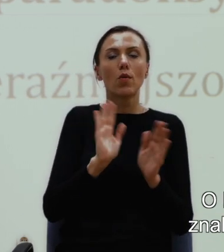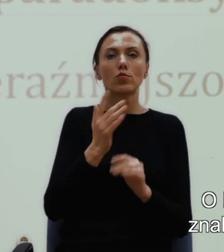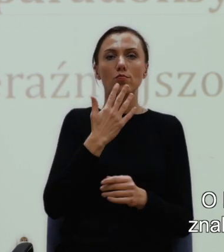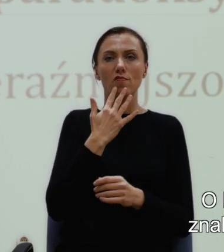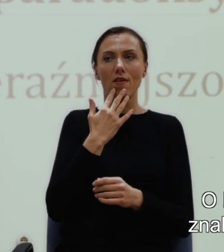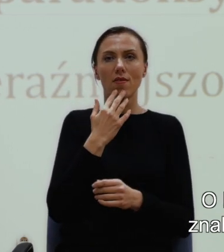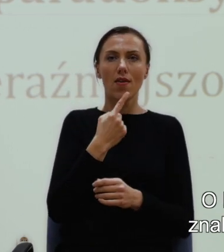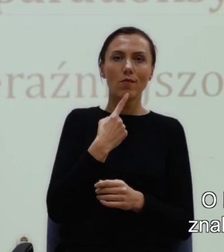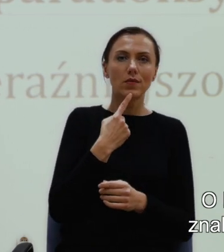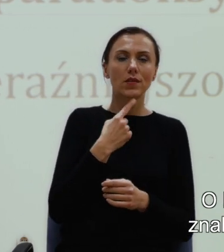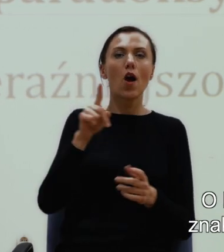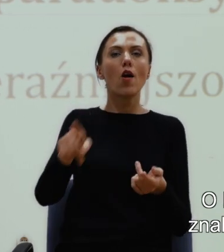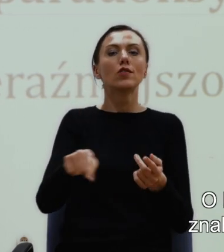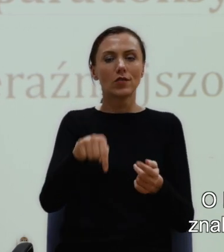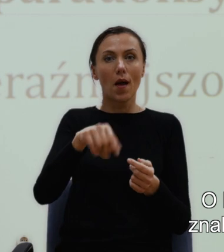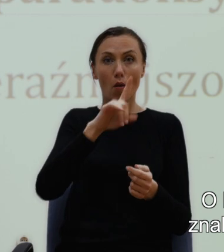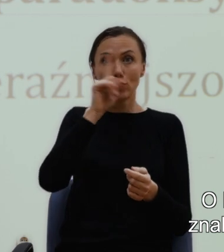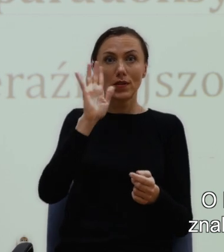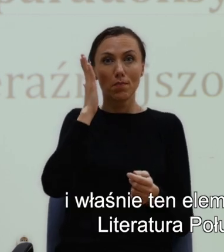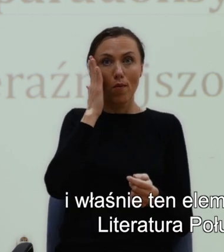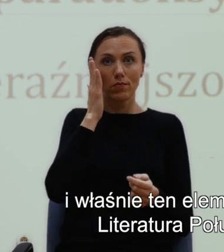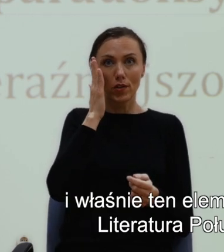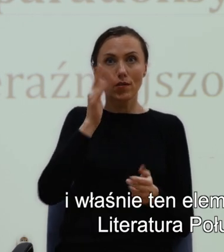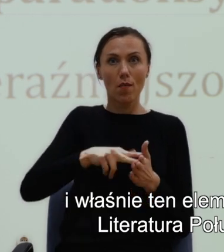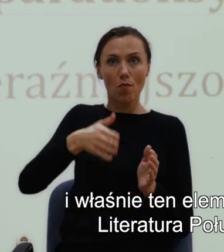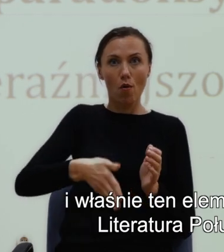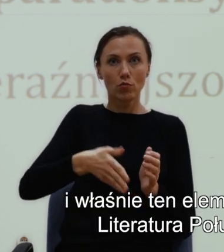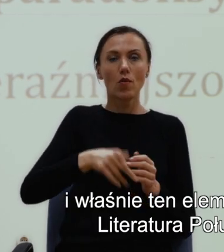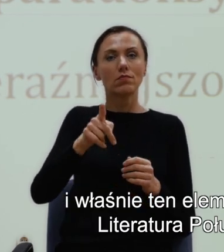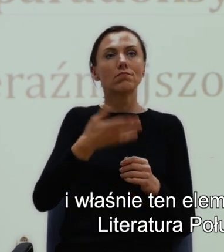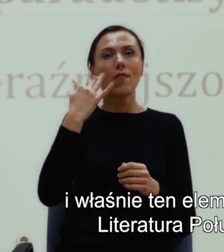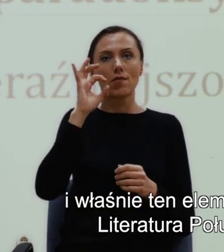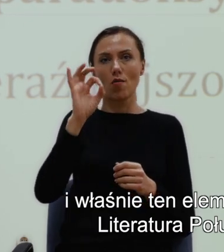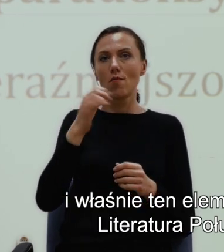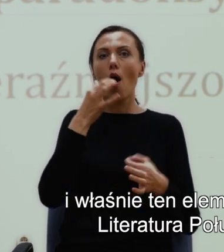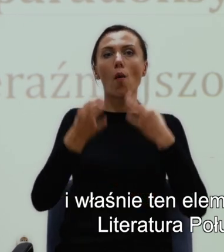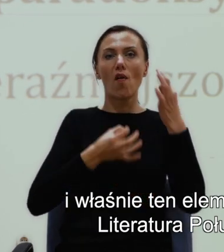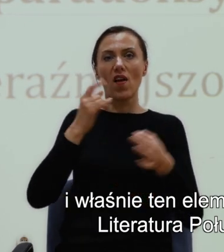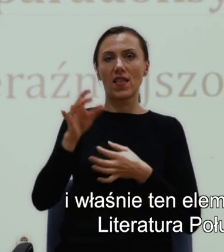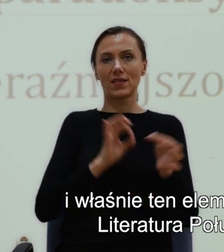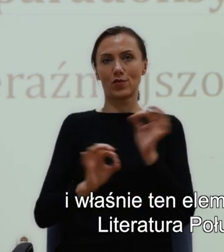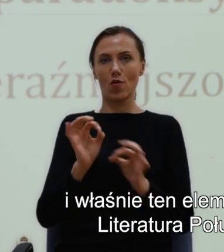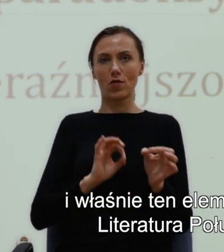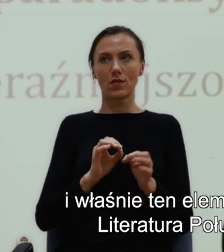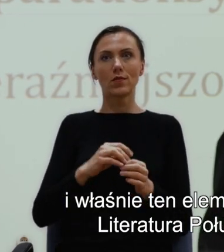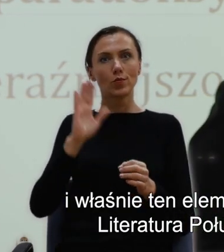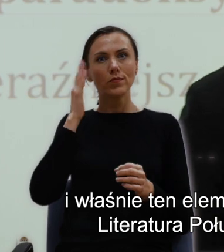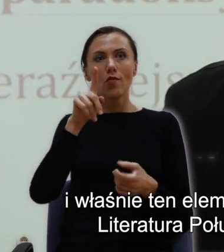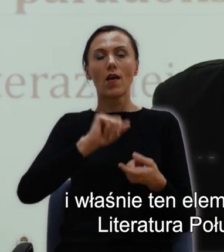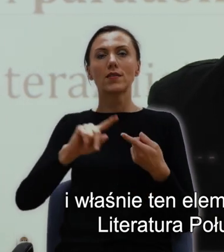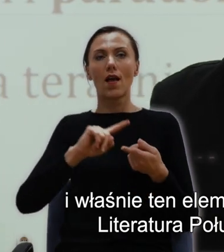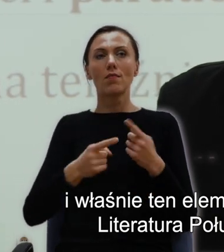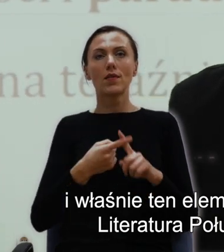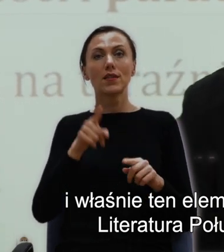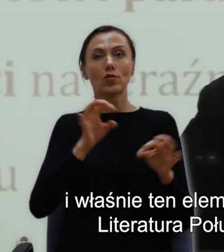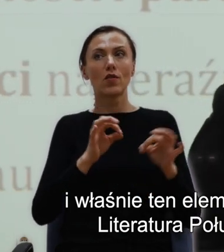są znakomitymi opowiadaczami historii. I właśnie ten element kultury widoczny jest w literaturze regionu.